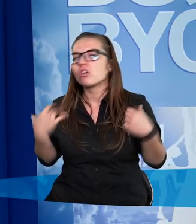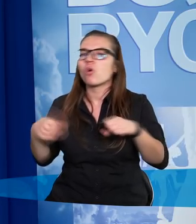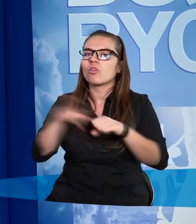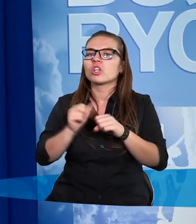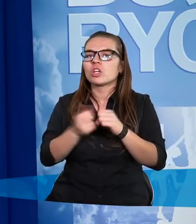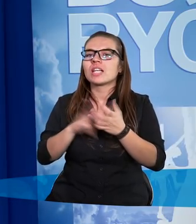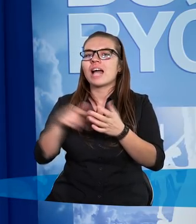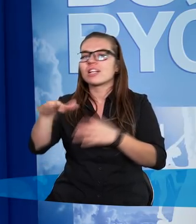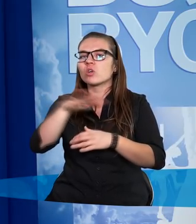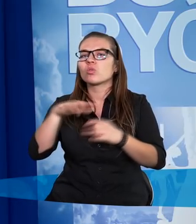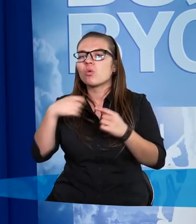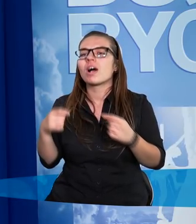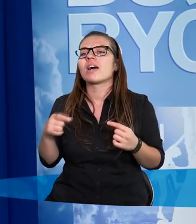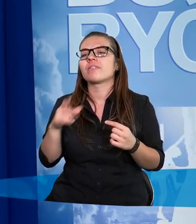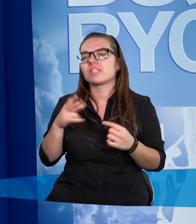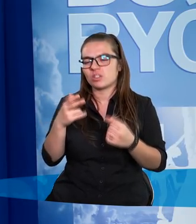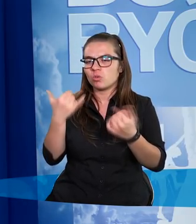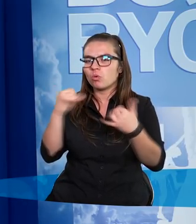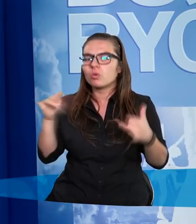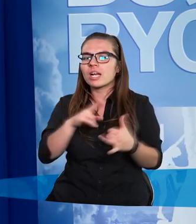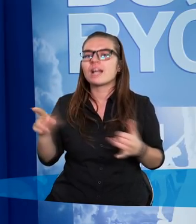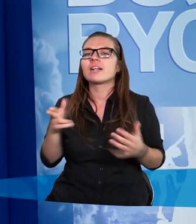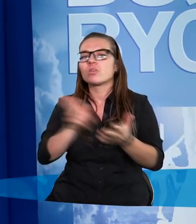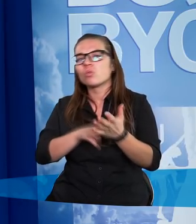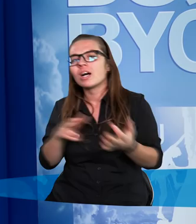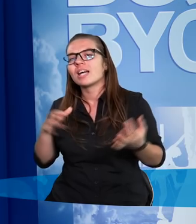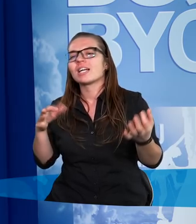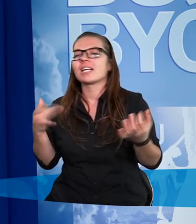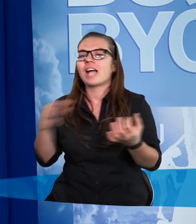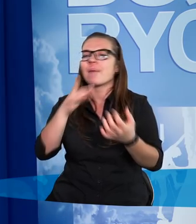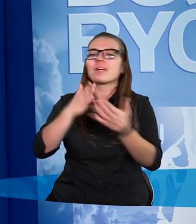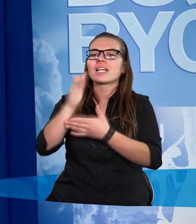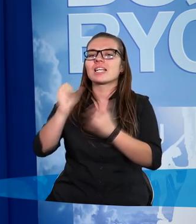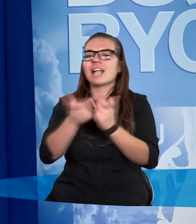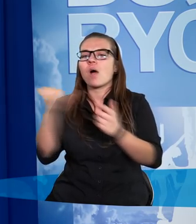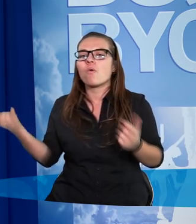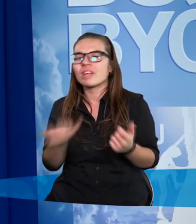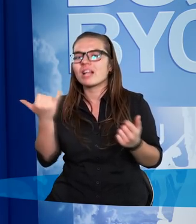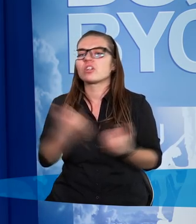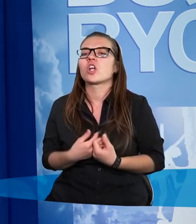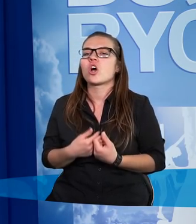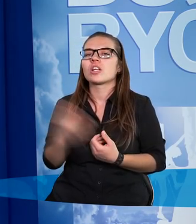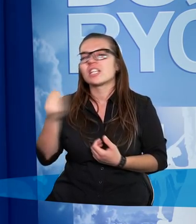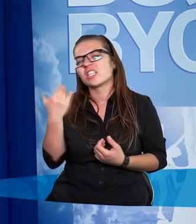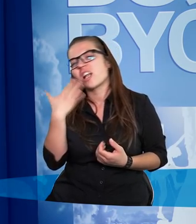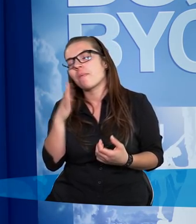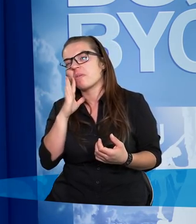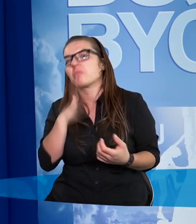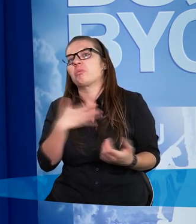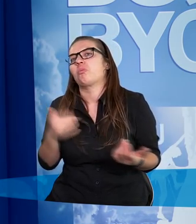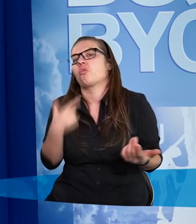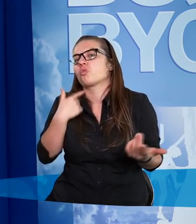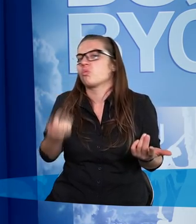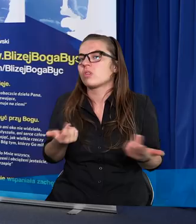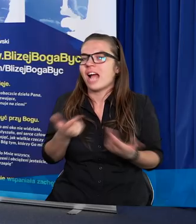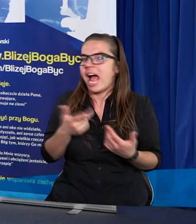są na tych chmurkach, jakichś harf, na których gramy przez całą wieczność i ten obraz jest jeszcze bardziej nudny niż obraz życia